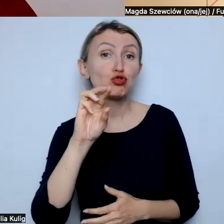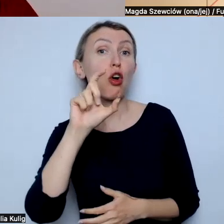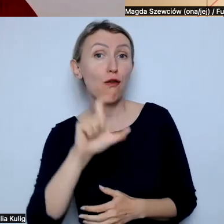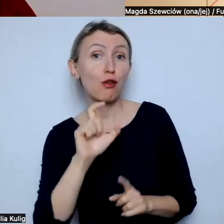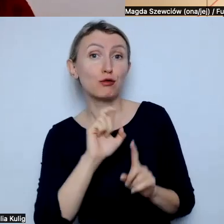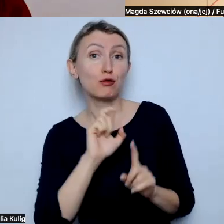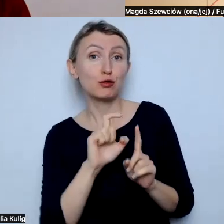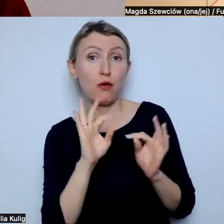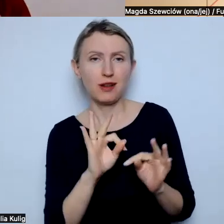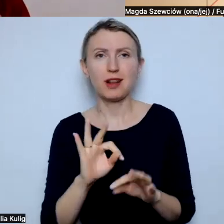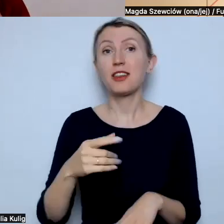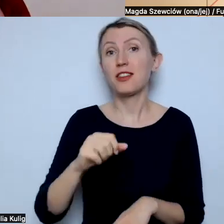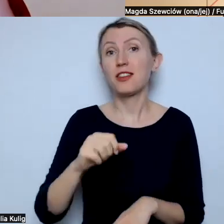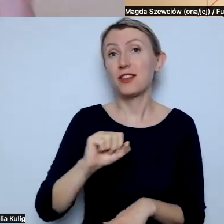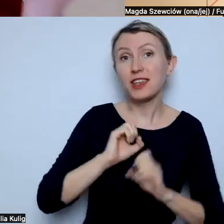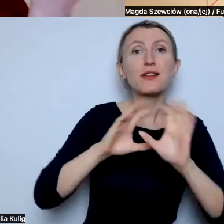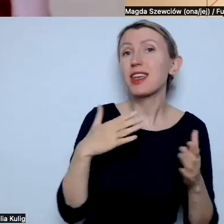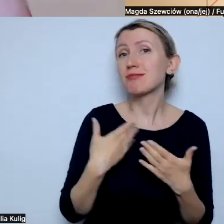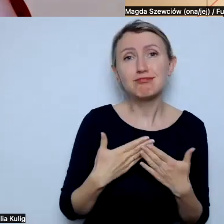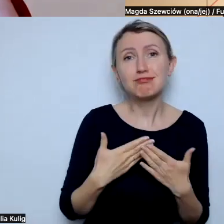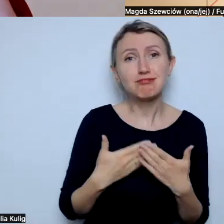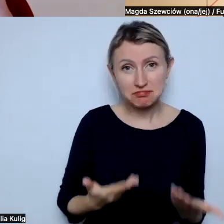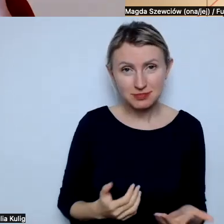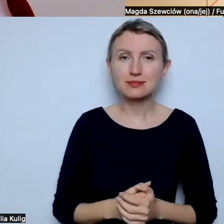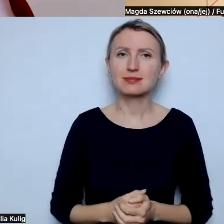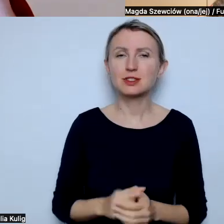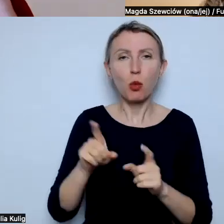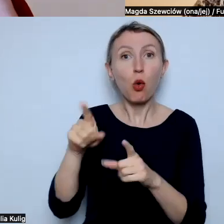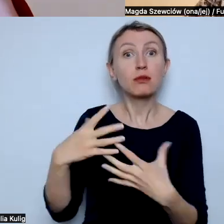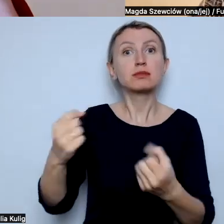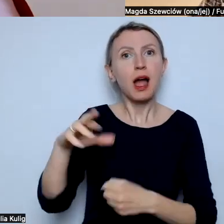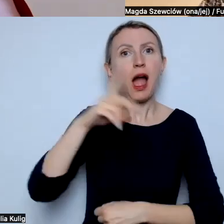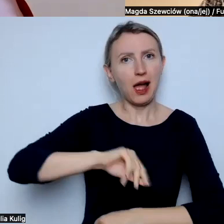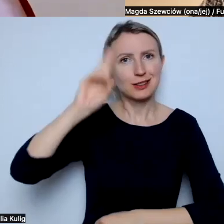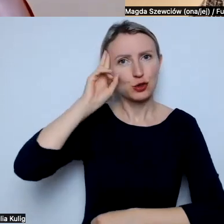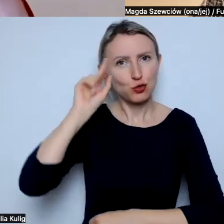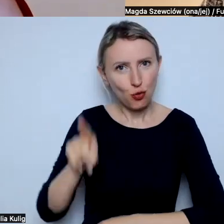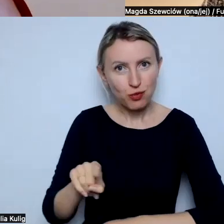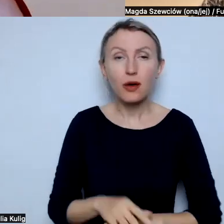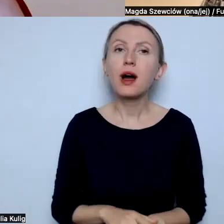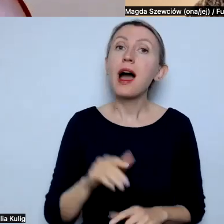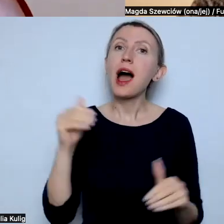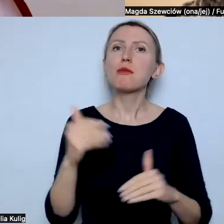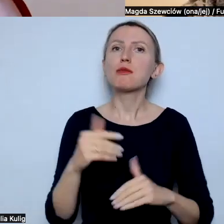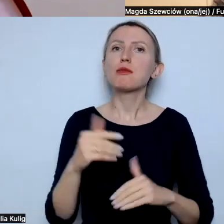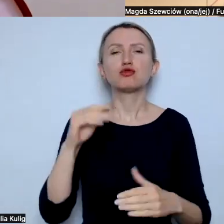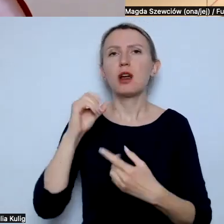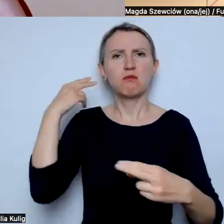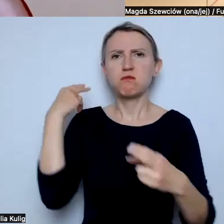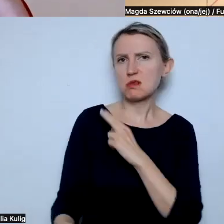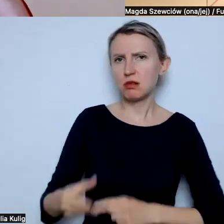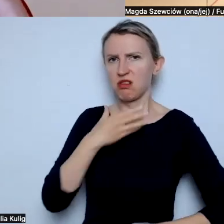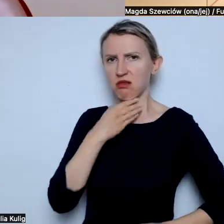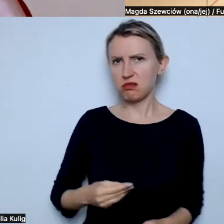jeszcze fajnie by było wyjaśnić dlaczego, żeby to zrozumienie pogłębić. A można napisać z pogardą